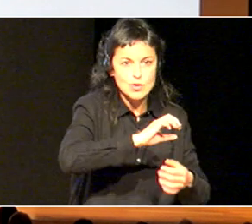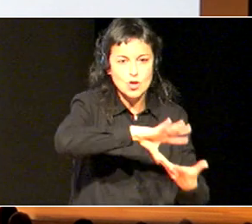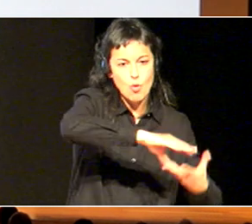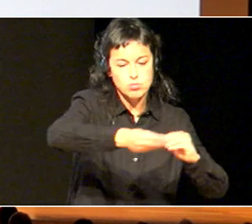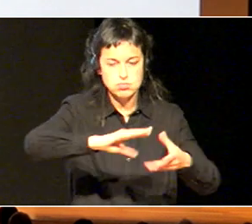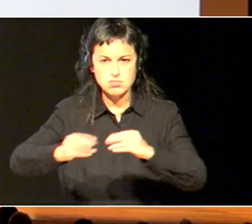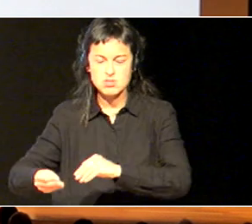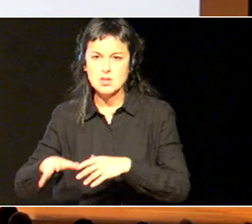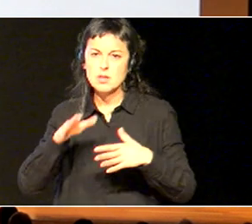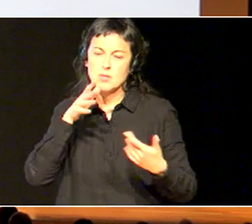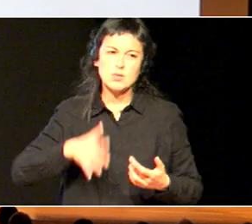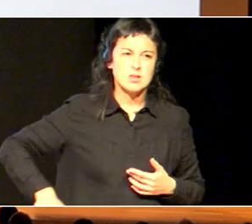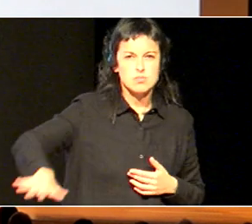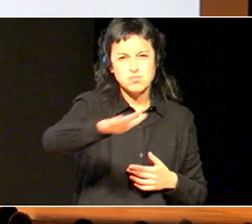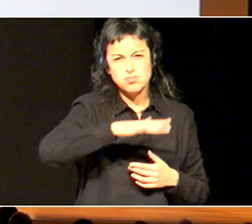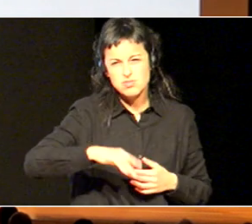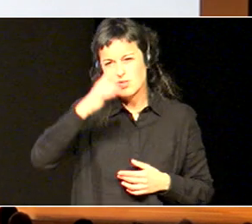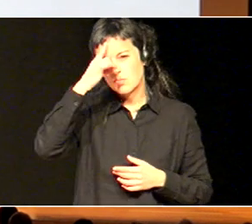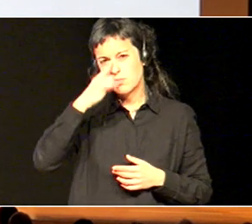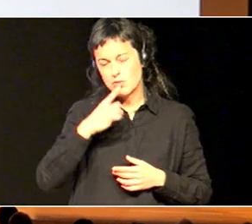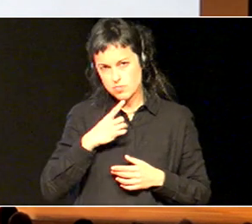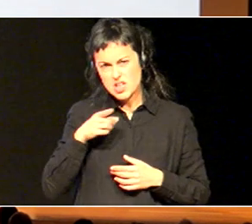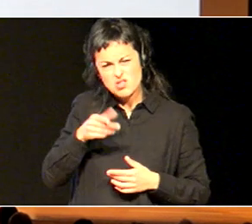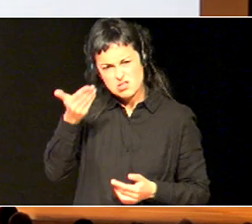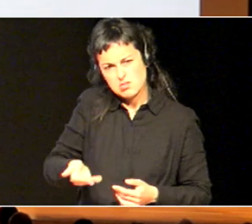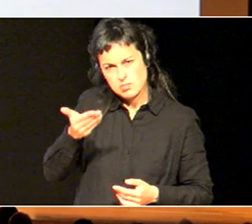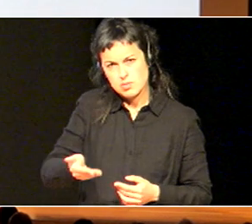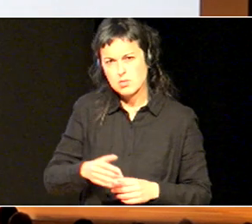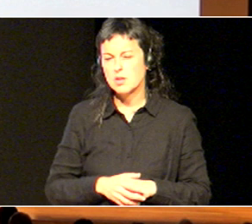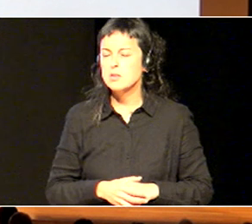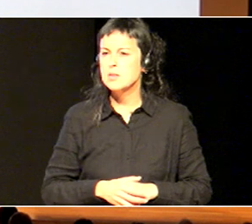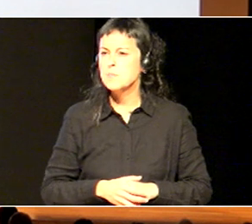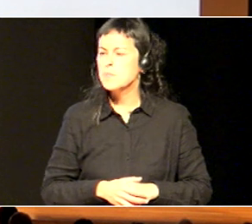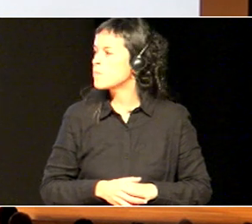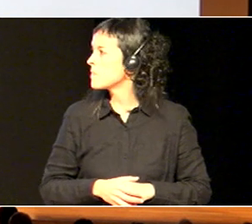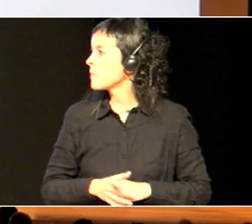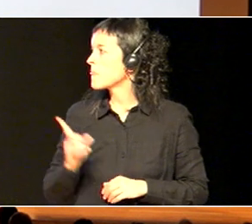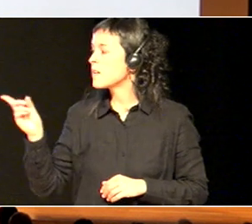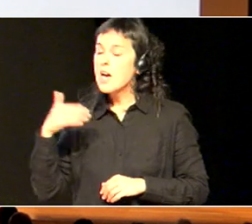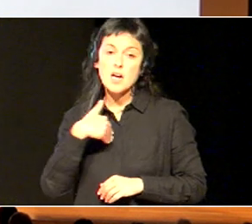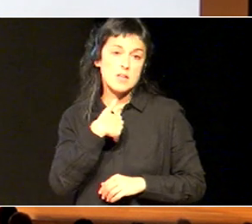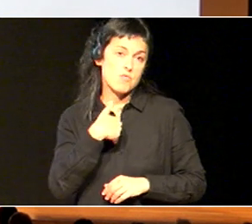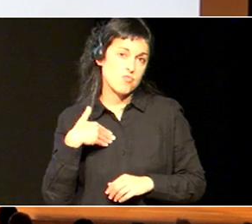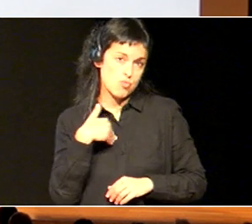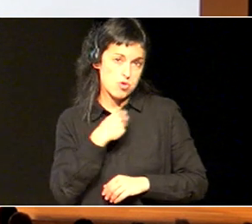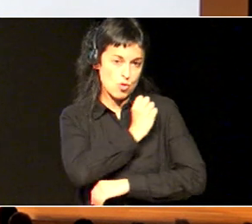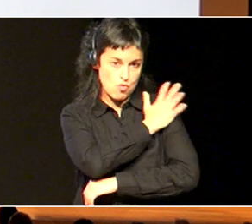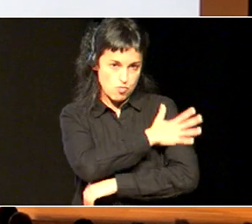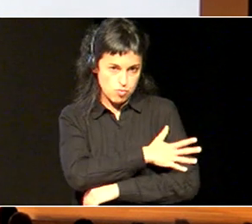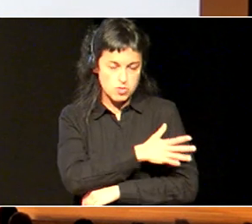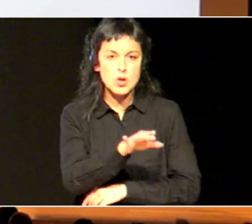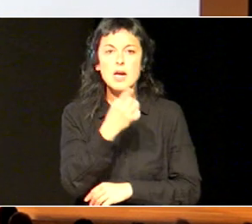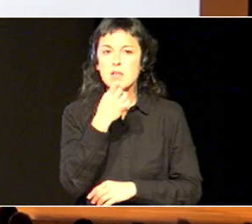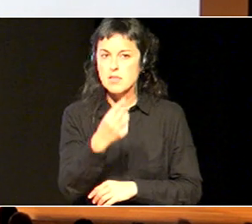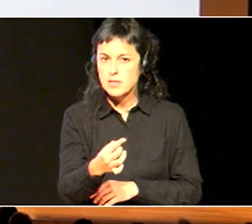espazioak, profila eta benetan interzgarria da, eta horra gertzen diren, funtzion artean, bai agertzen da, irakaslen,